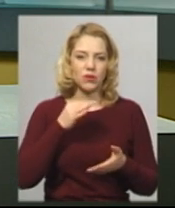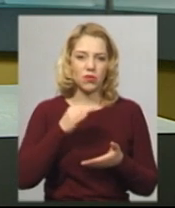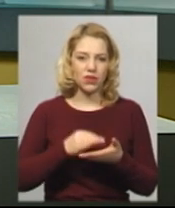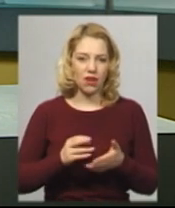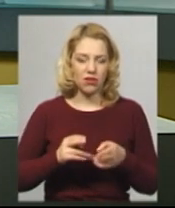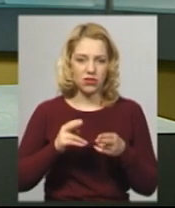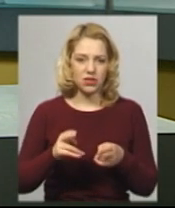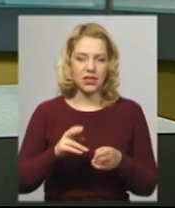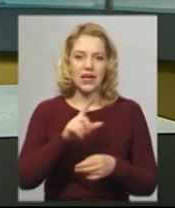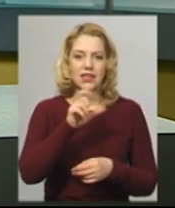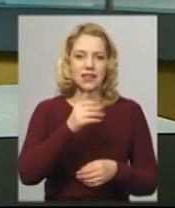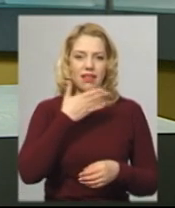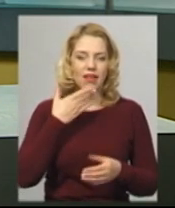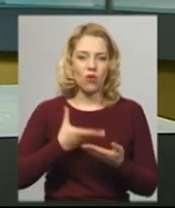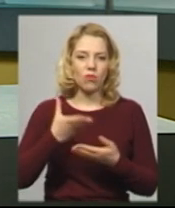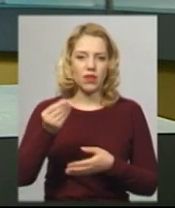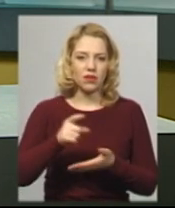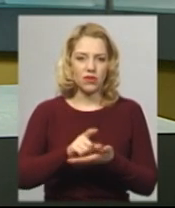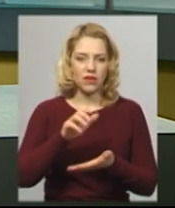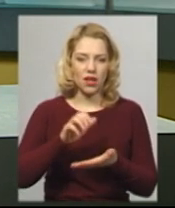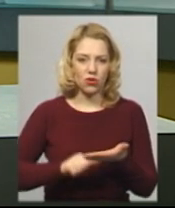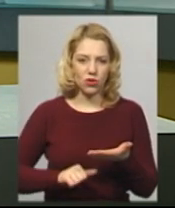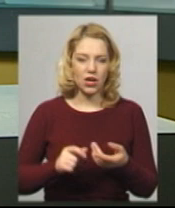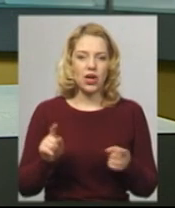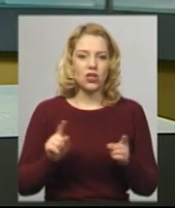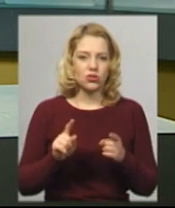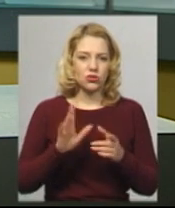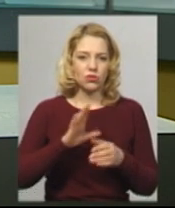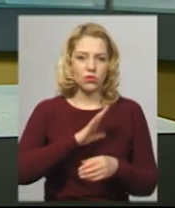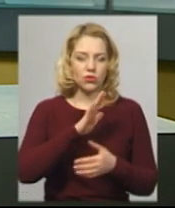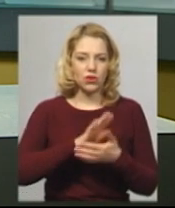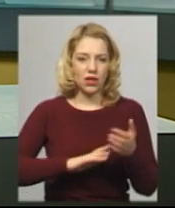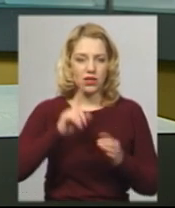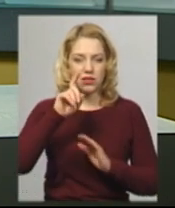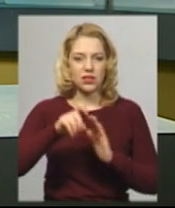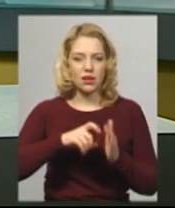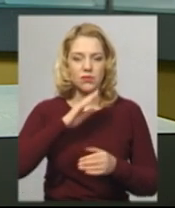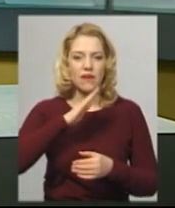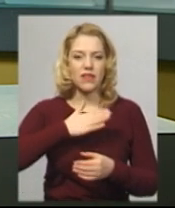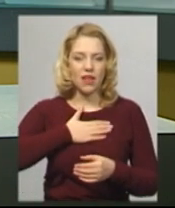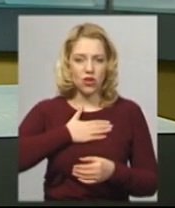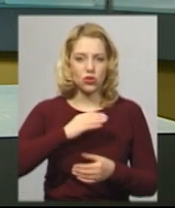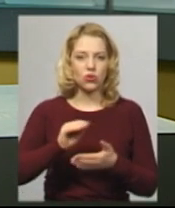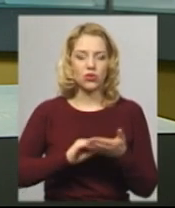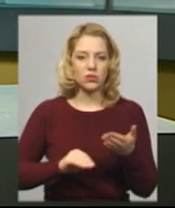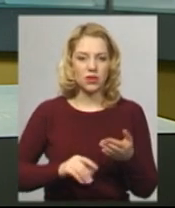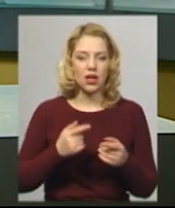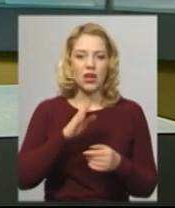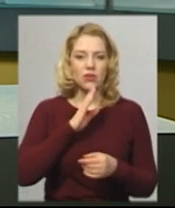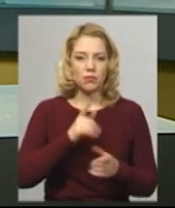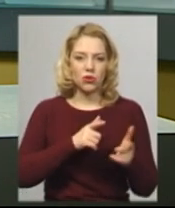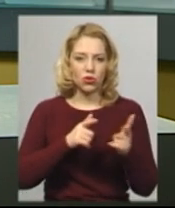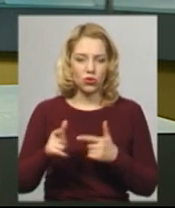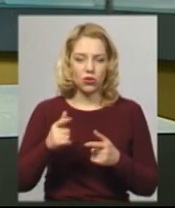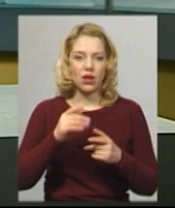запобіжний захід, який саме, ми дізнаємося від кореспондентки Суспільної Анастасії Збродової. Вона підготує репортаж на інформаційний